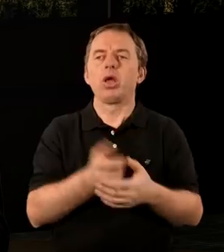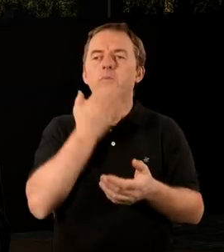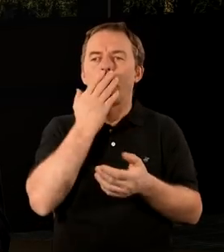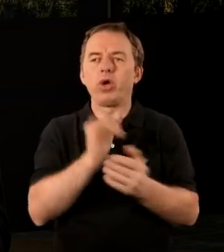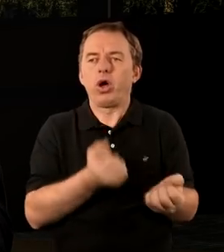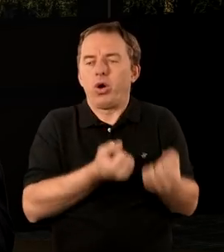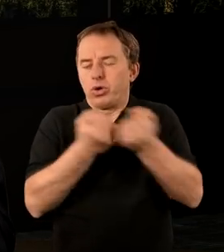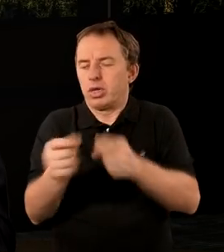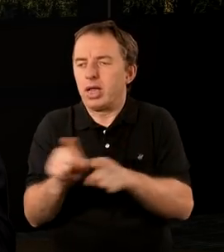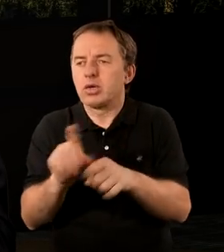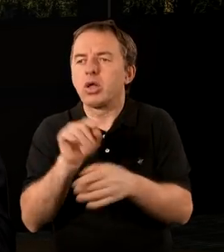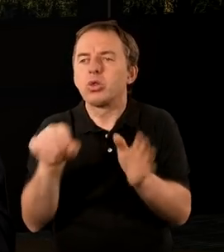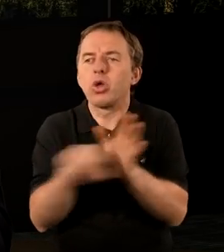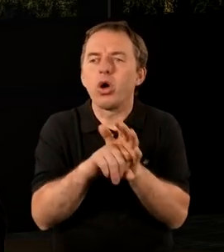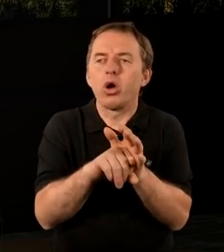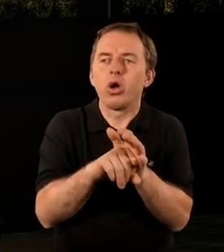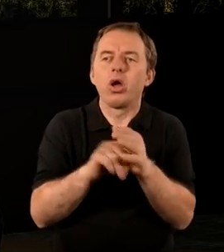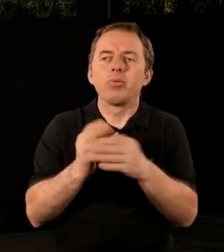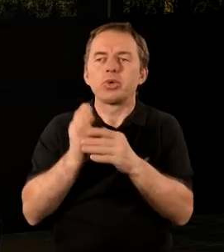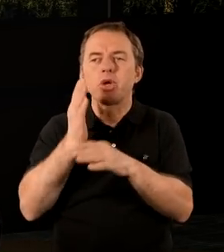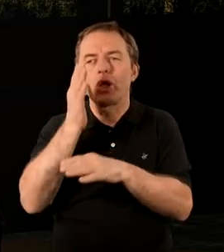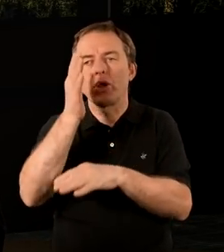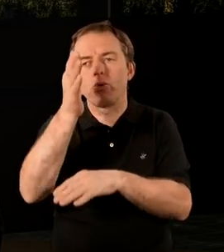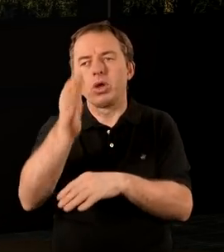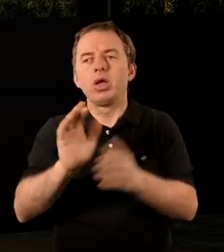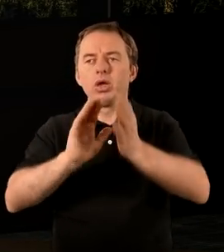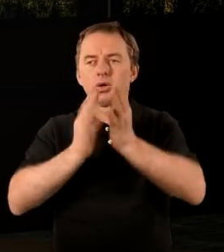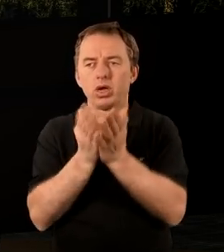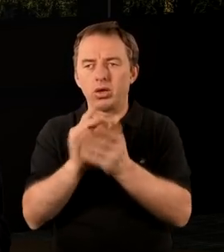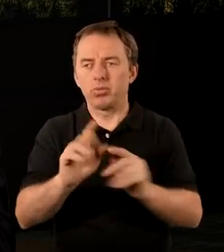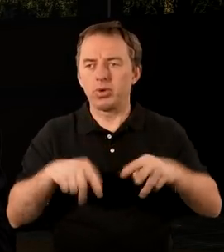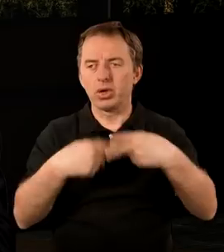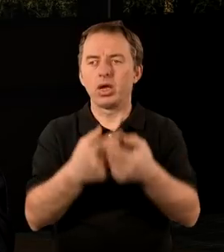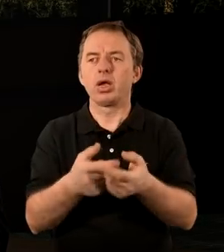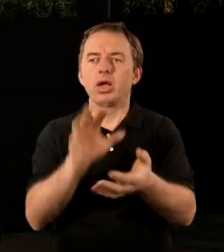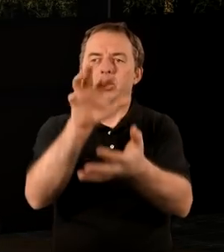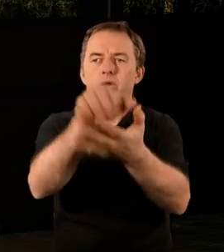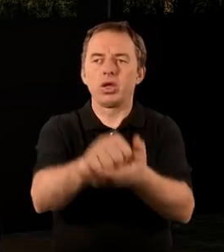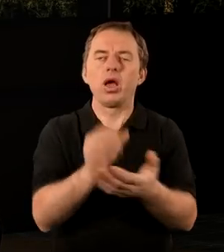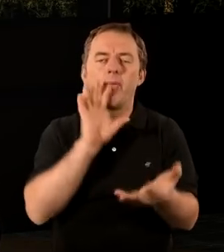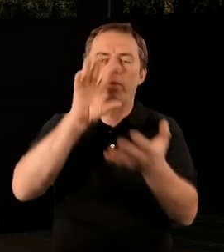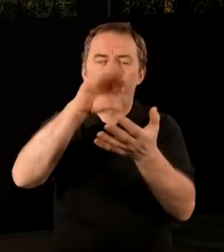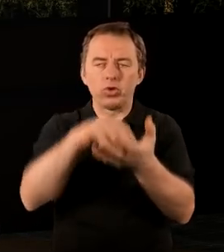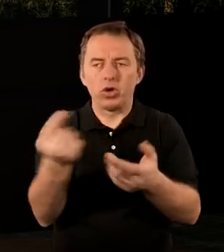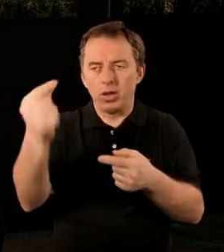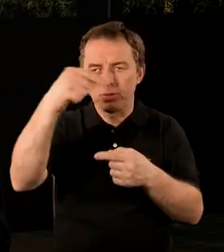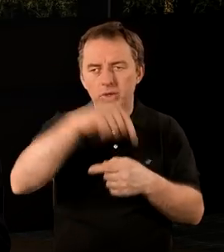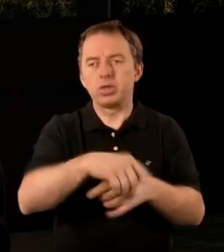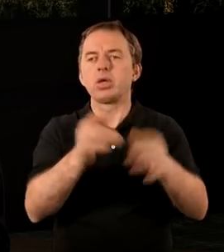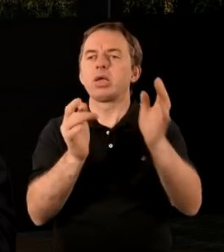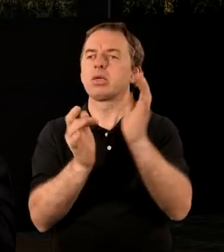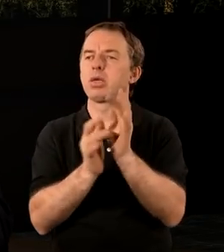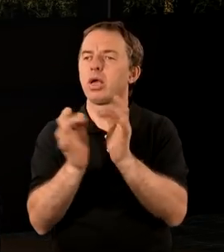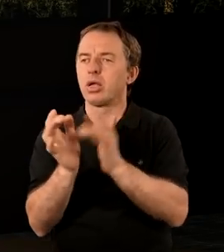jej przeznanie się musi odnosić także do przyszłości. A wiem, że sięga swoim przesłaniem aż do powtórnego przyjścia